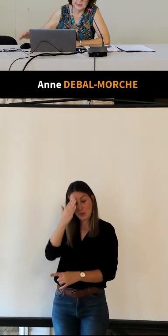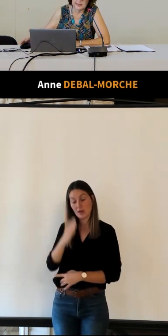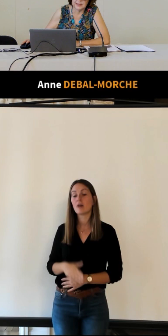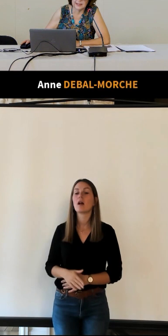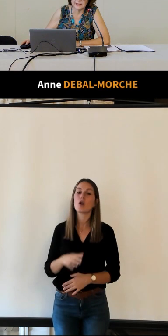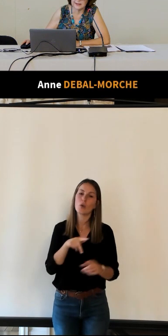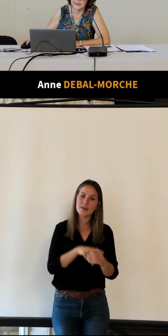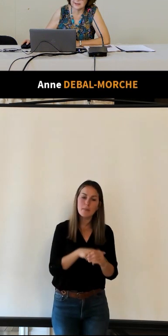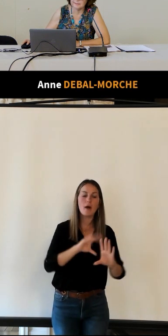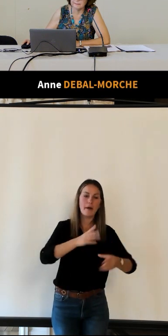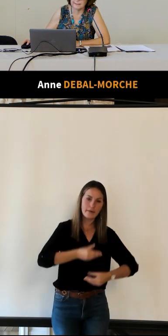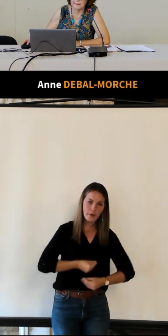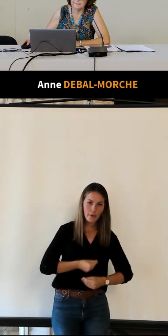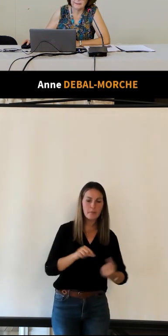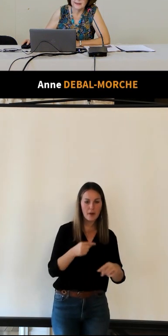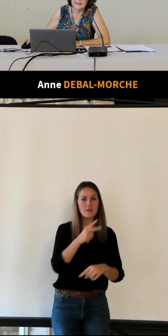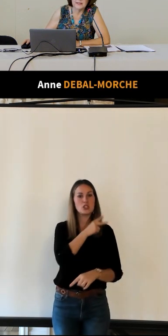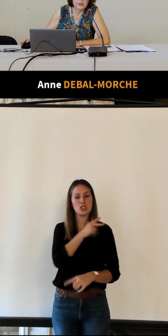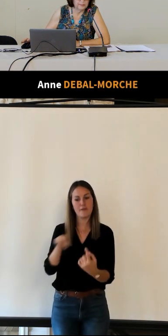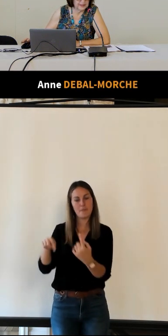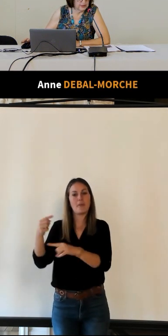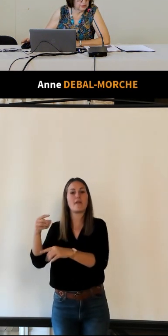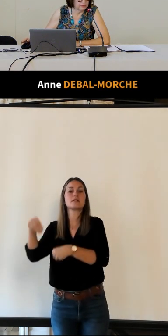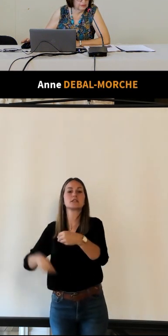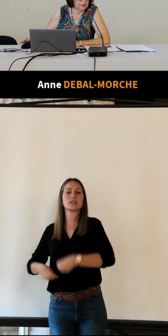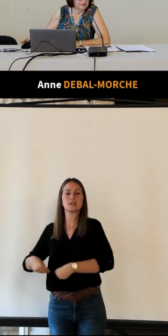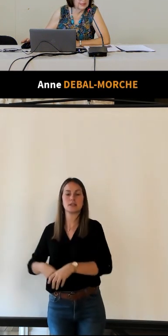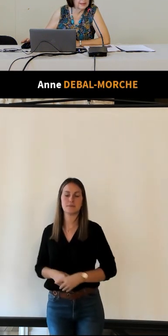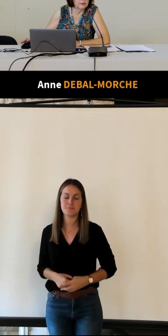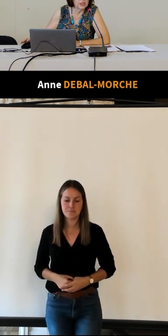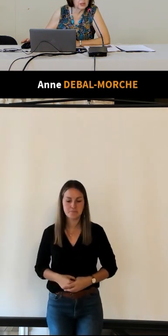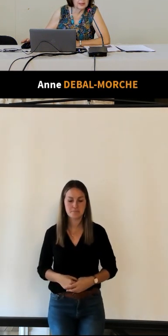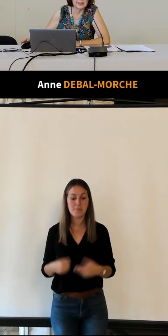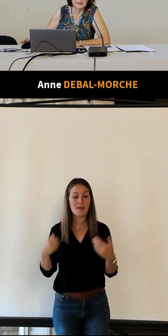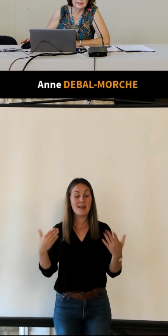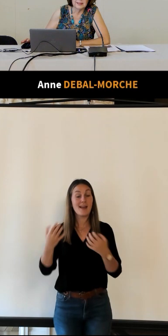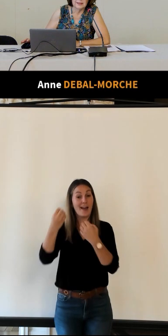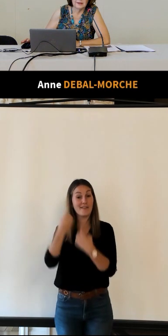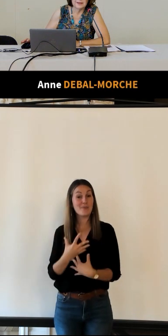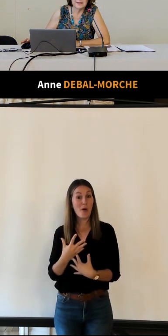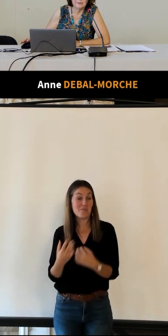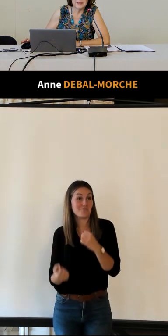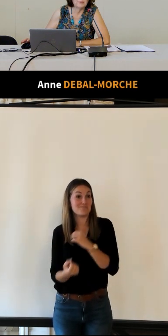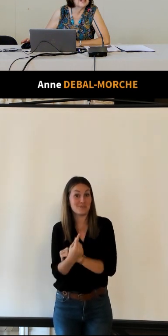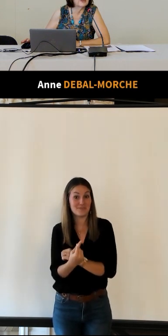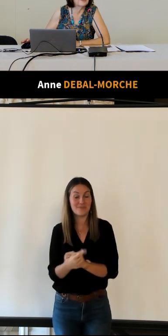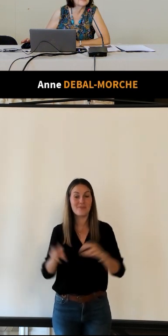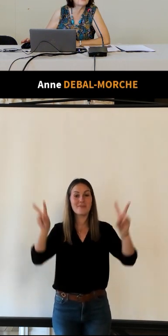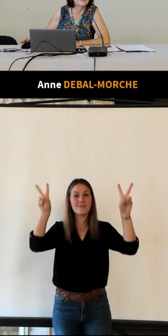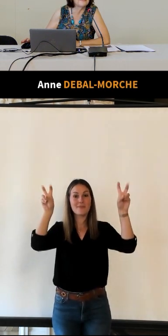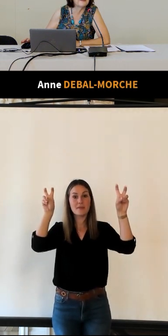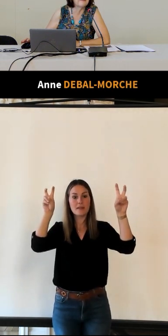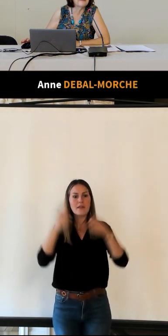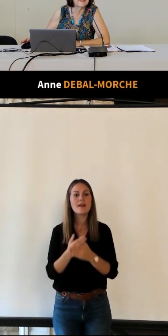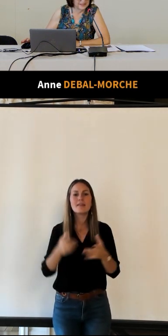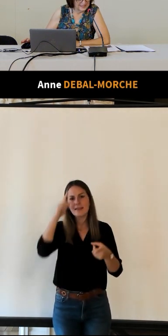hôtesse et directrice et il y avait une opération assez originale qui s'appelait l'opération Tasse